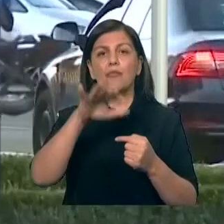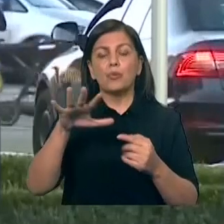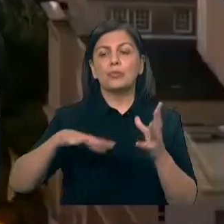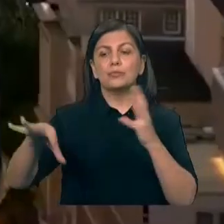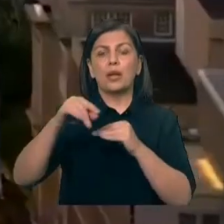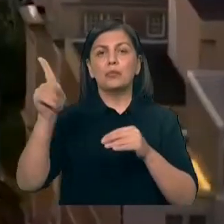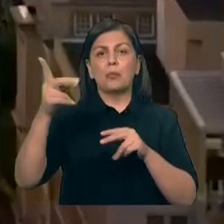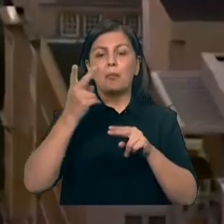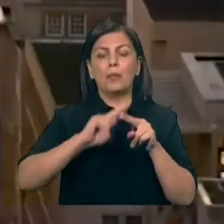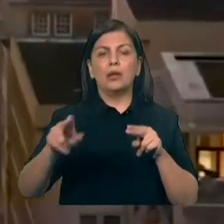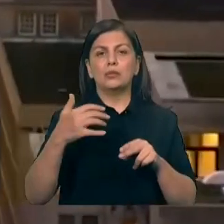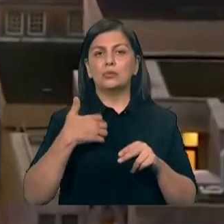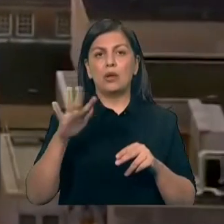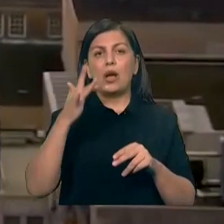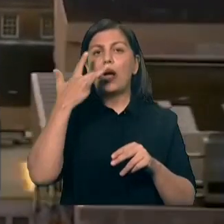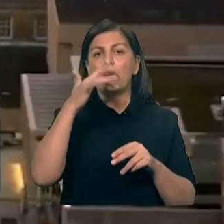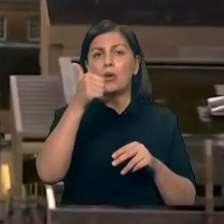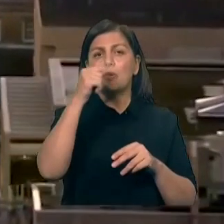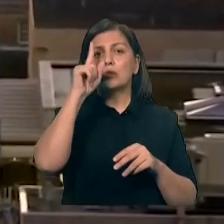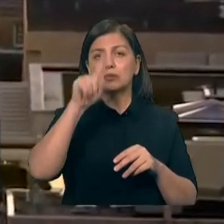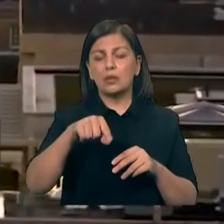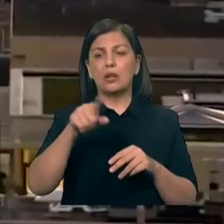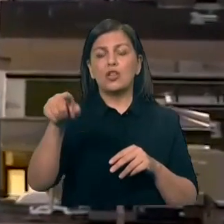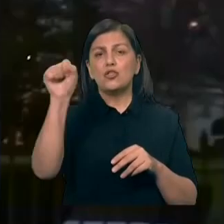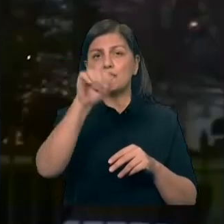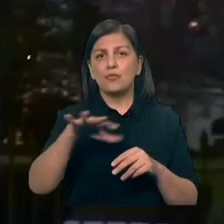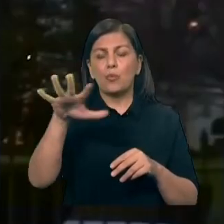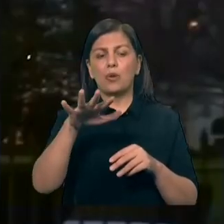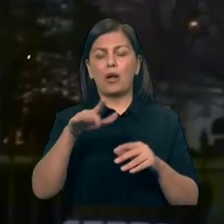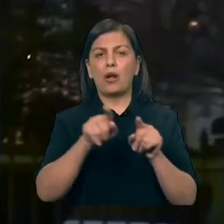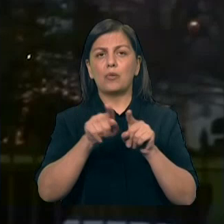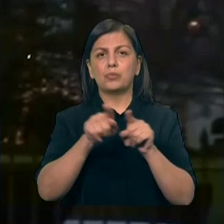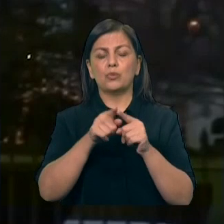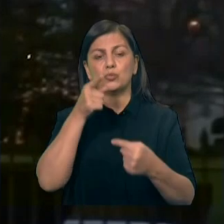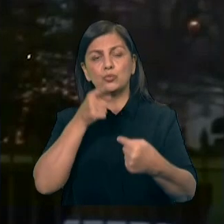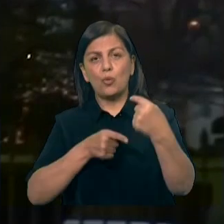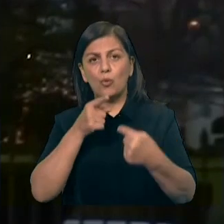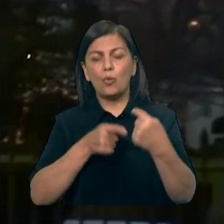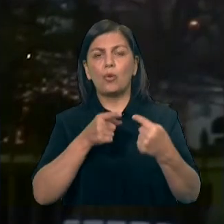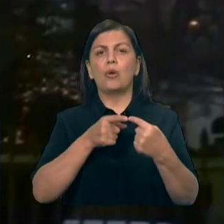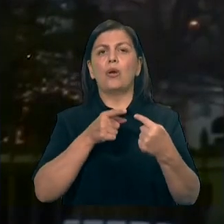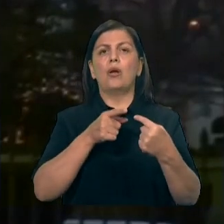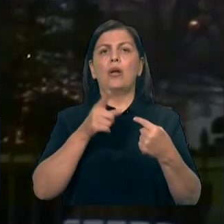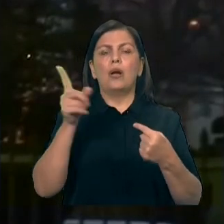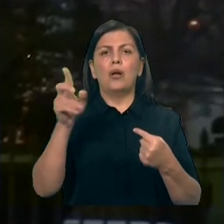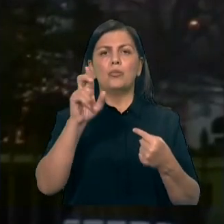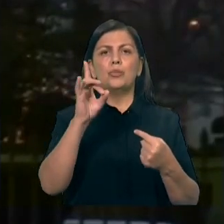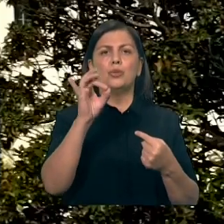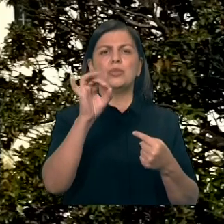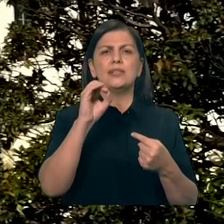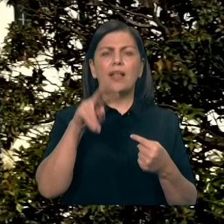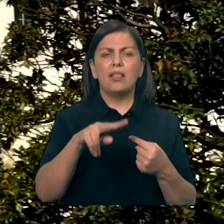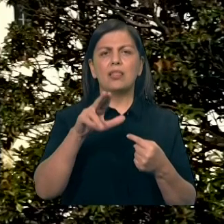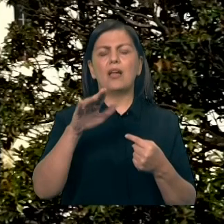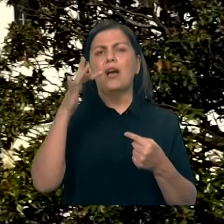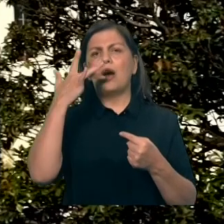istəmir. Ağ evdə yaxşı başa düşürlər ki, Qoca Qitə ilə açıq mübahisəyə getmək Brüsseli Vaşingtondan uzaqlaşdırmaqla bərabər, həm